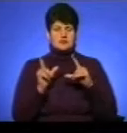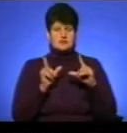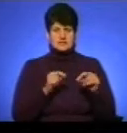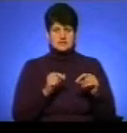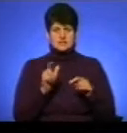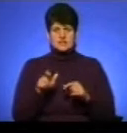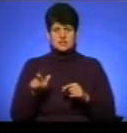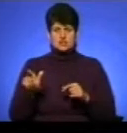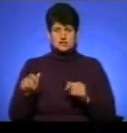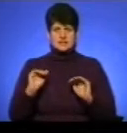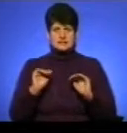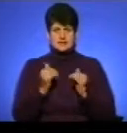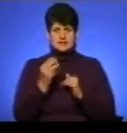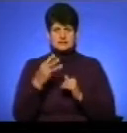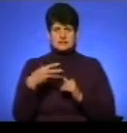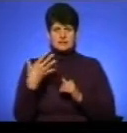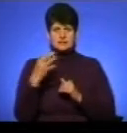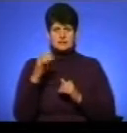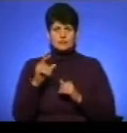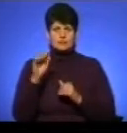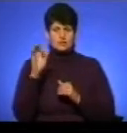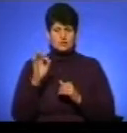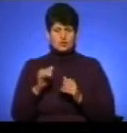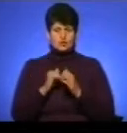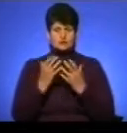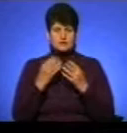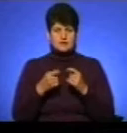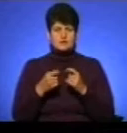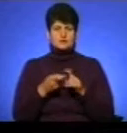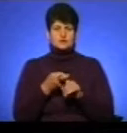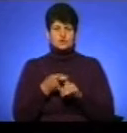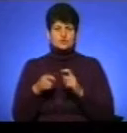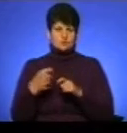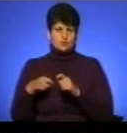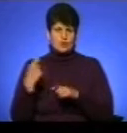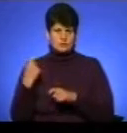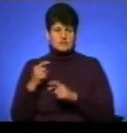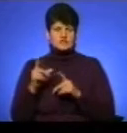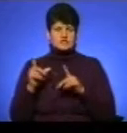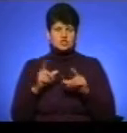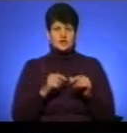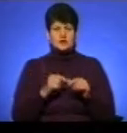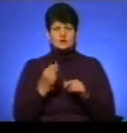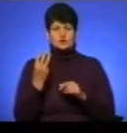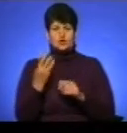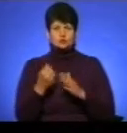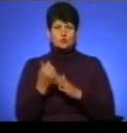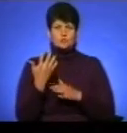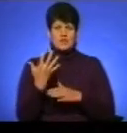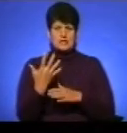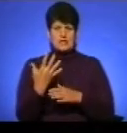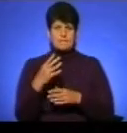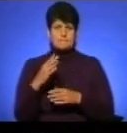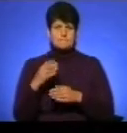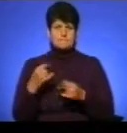маршрутах, зменшилась на 35%. Щодня через несправності з маршрутів з'їжджають від трьох до п'яти машин. Подробиці у сюжеті